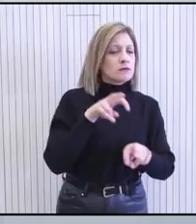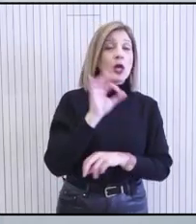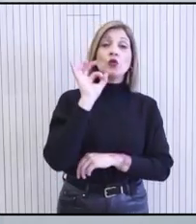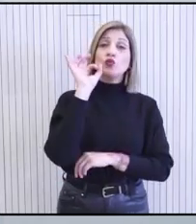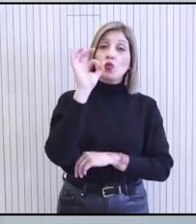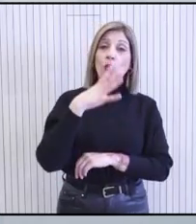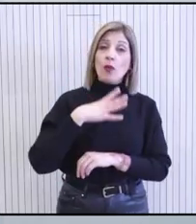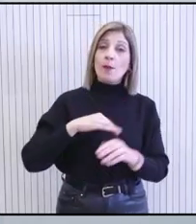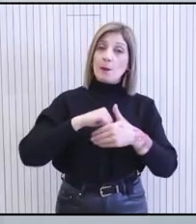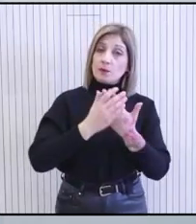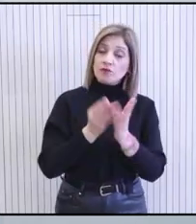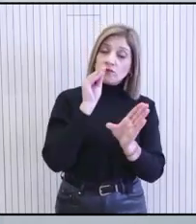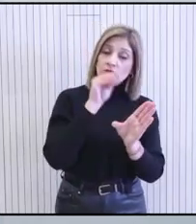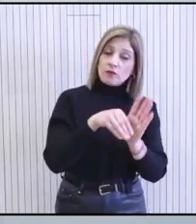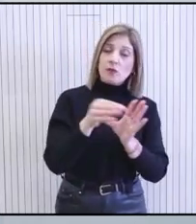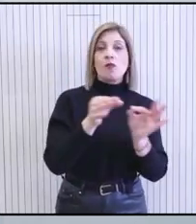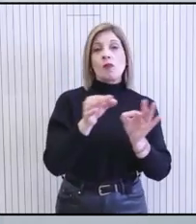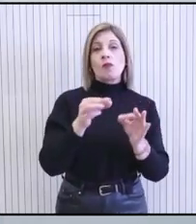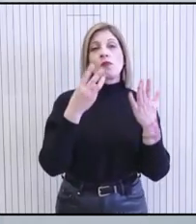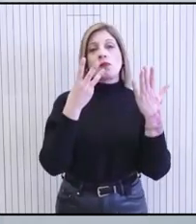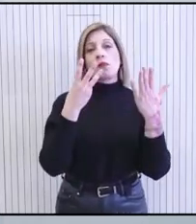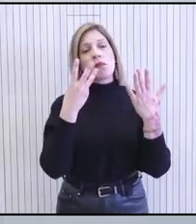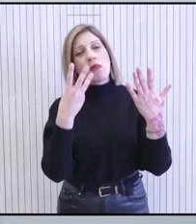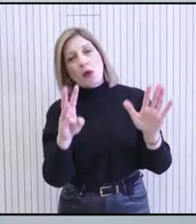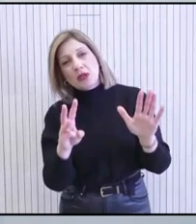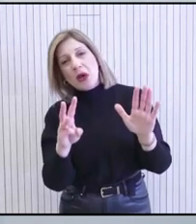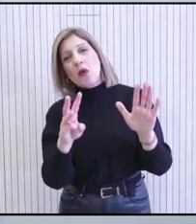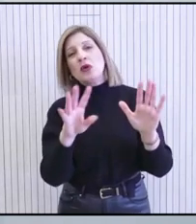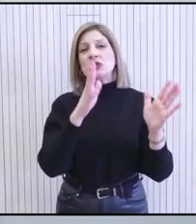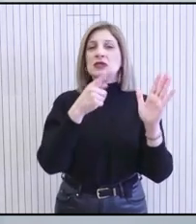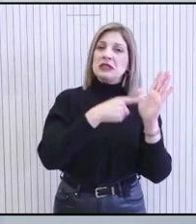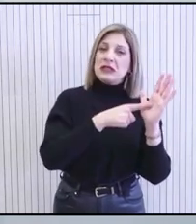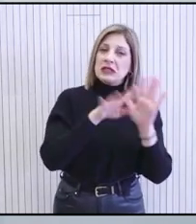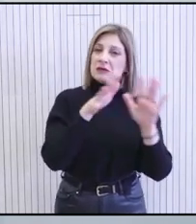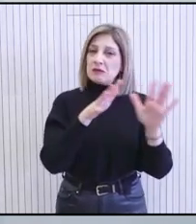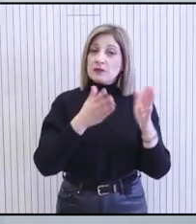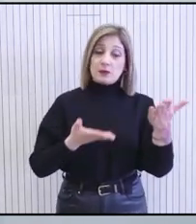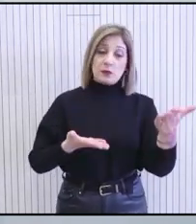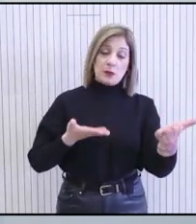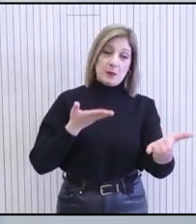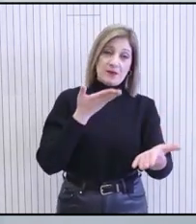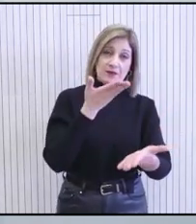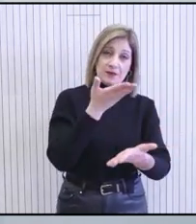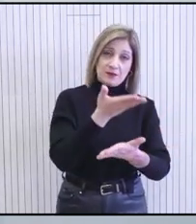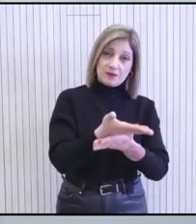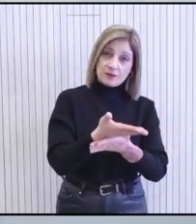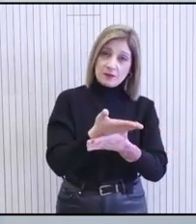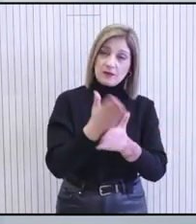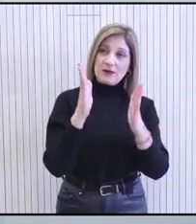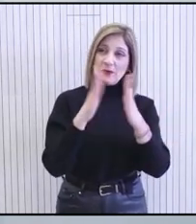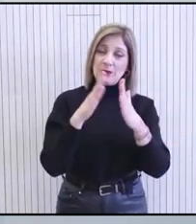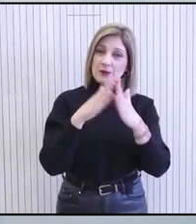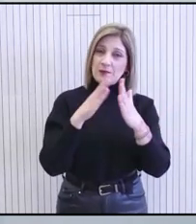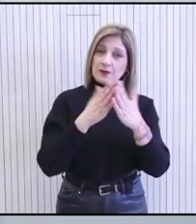είναι να ενταχθούν μέσω αυτού του σχεδίου 800 με 1.000 οικιστικές μονάδες. Οι αιτήσεις από τους ιδιοκτήτες αδρανών κατοικιών